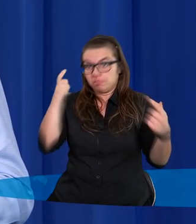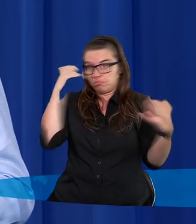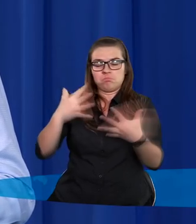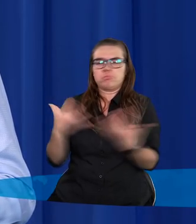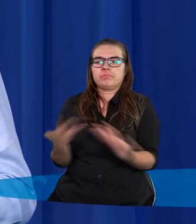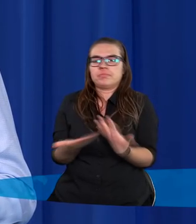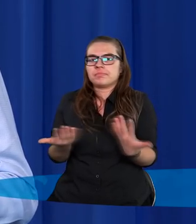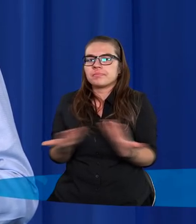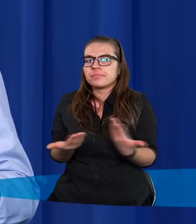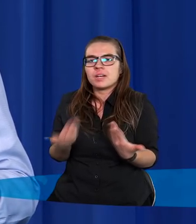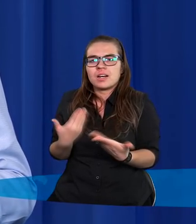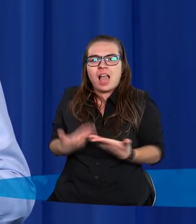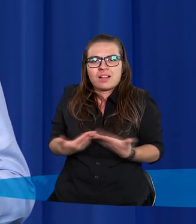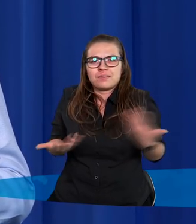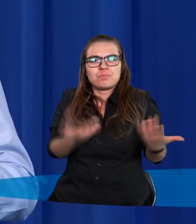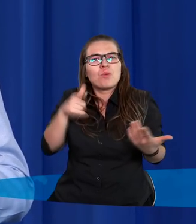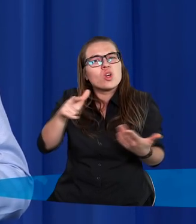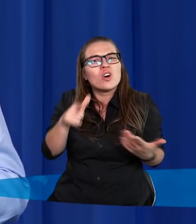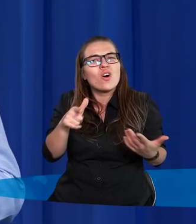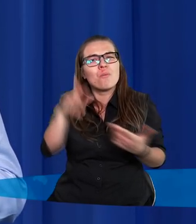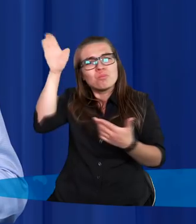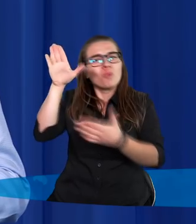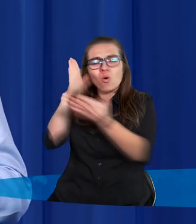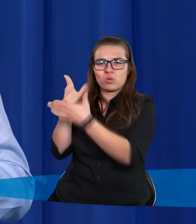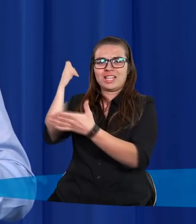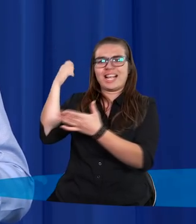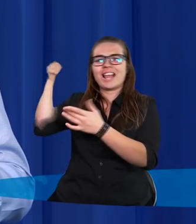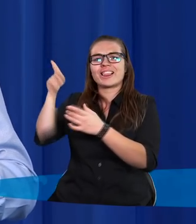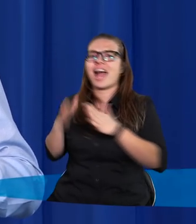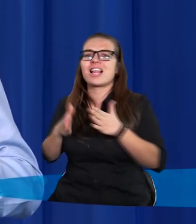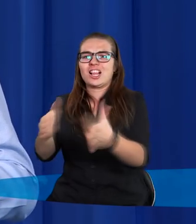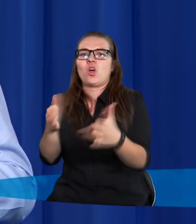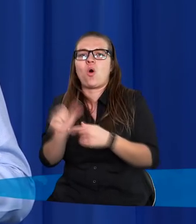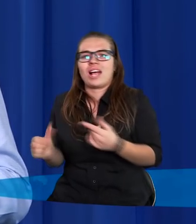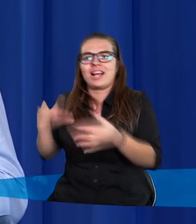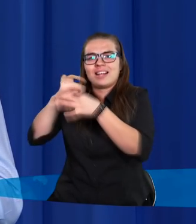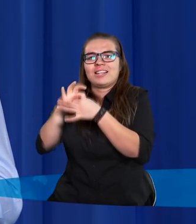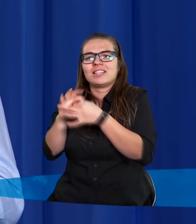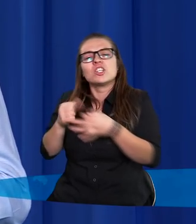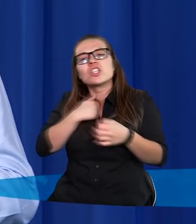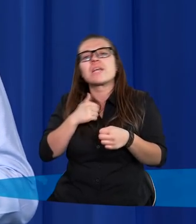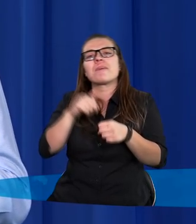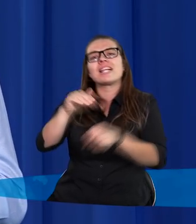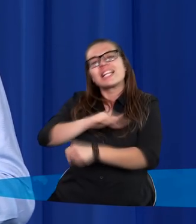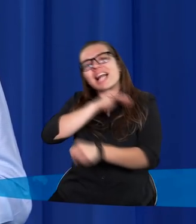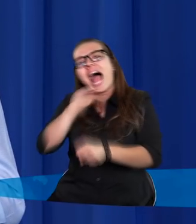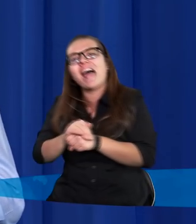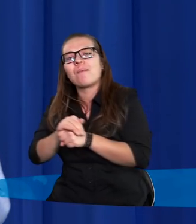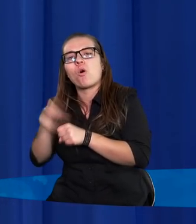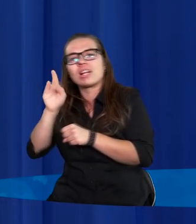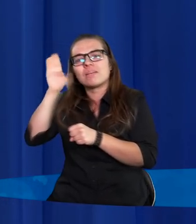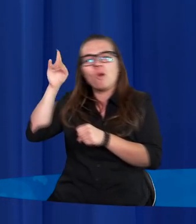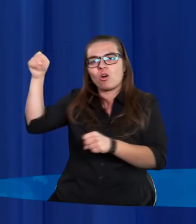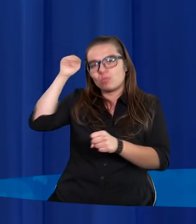zaskoczony dlatego, że w gruncie rzeczy jest to jedyna droga, aby doszło znowu do harmonii pomiędzy człowiekiem